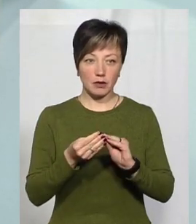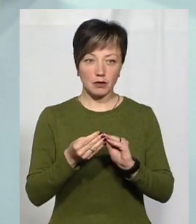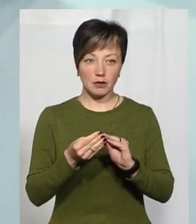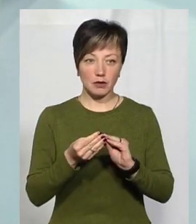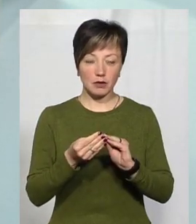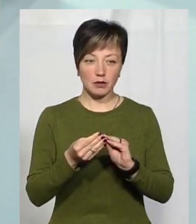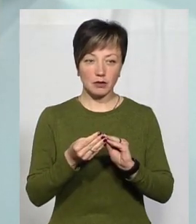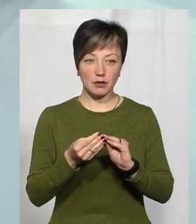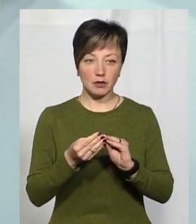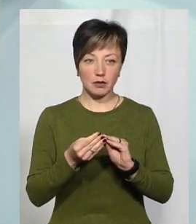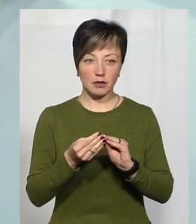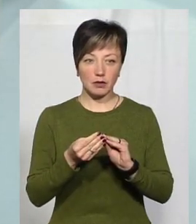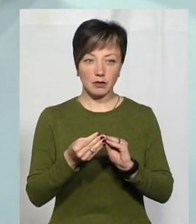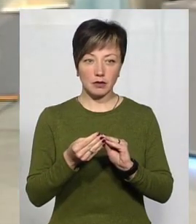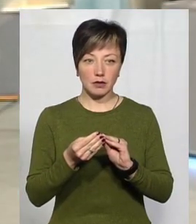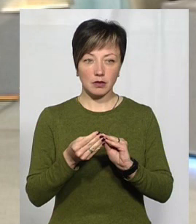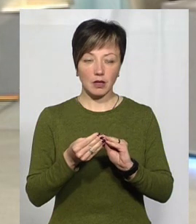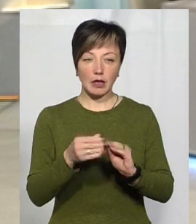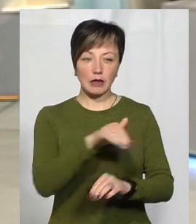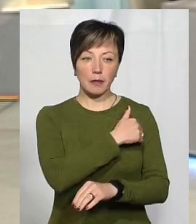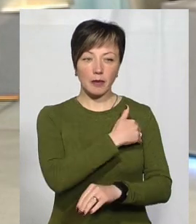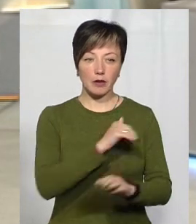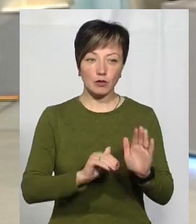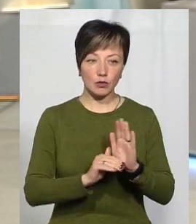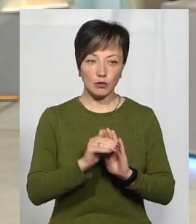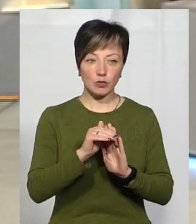які виникають в стані організму, підвищені температури,